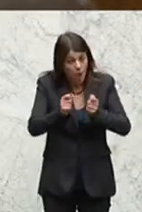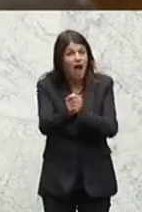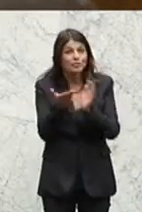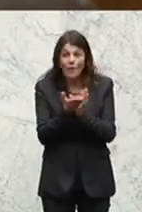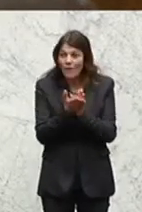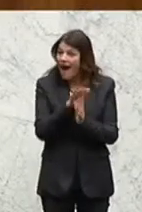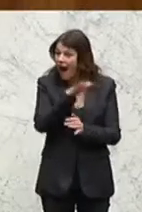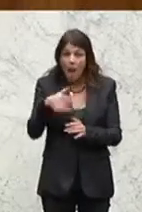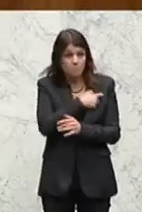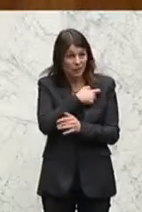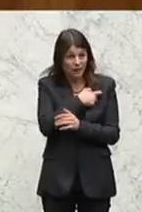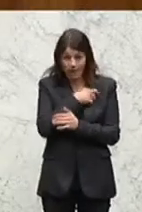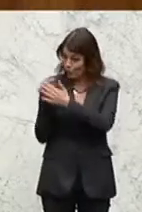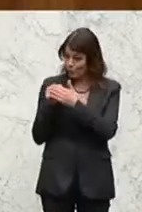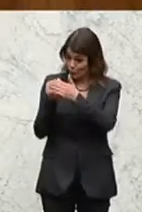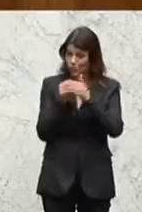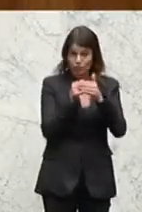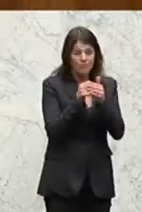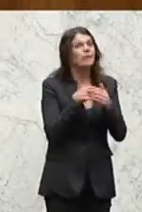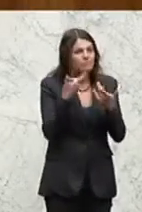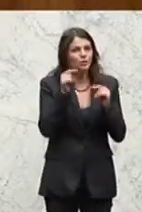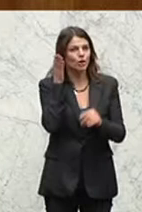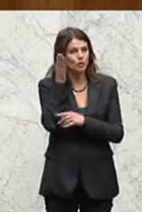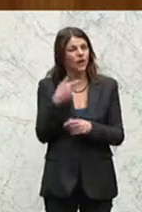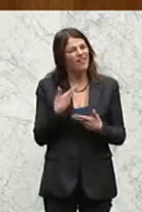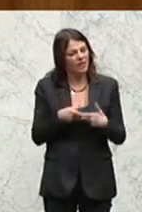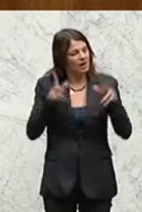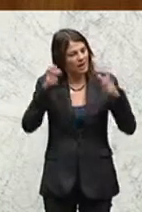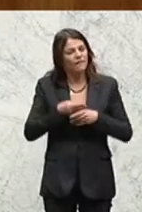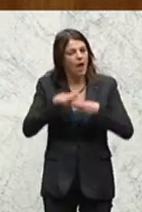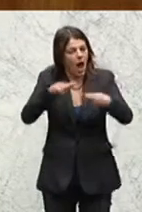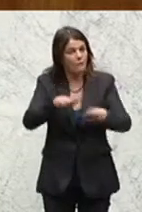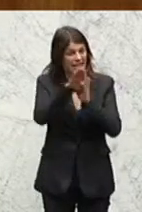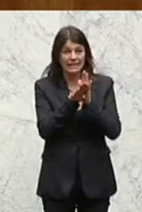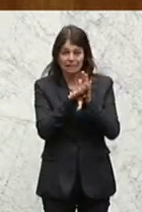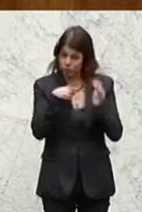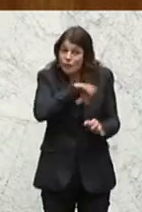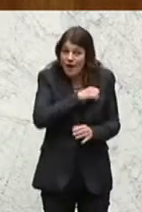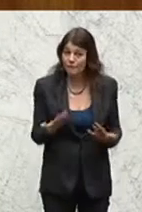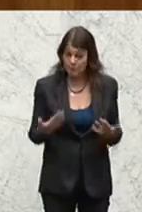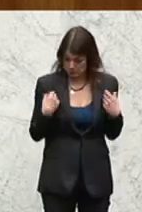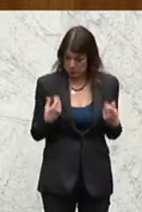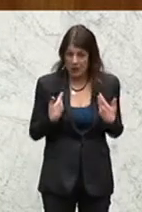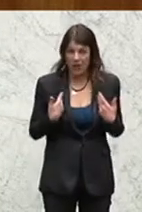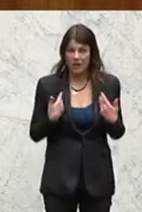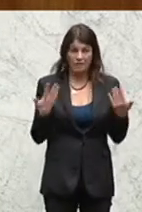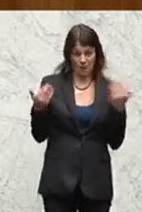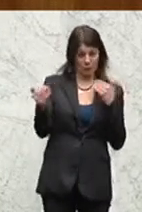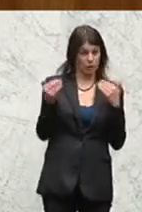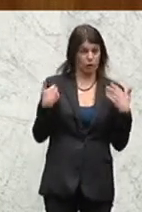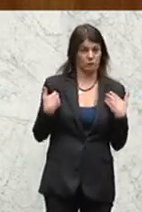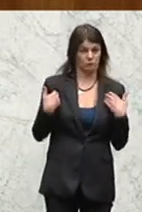Unterstützung aller Parteien werden wir dieses Vergabegesetz auch zustande bringen. Da bin ich überzeugt. Und wissen Sie, der Unterschied ist,